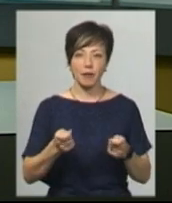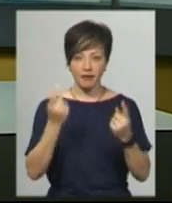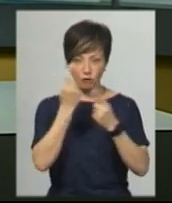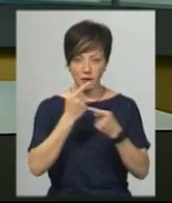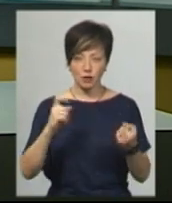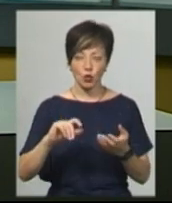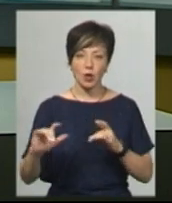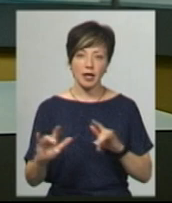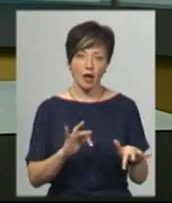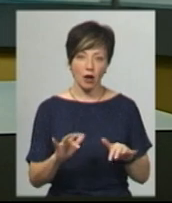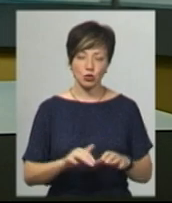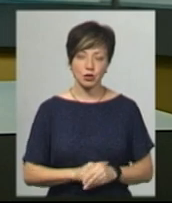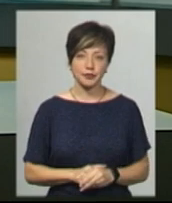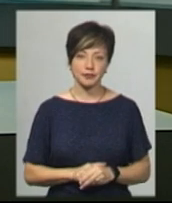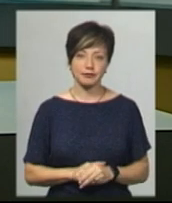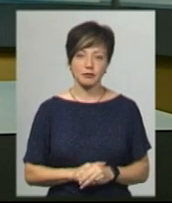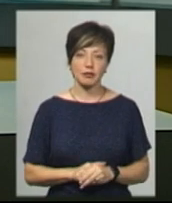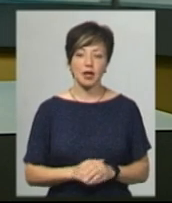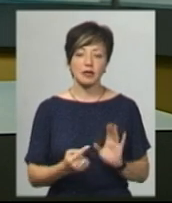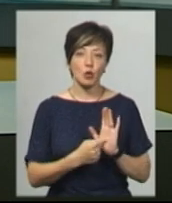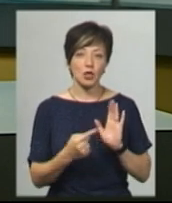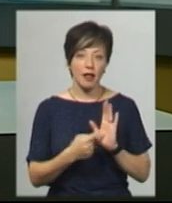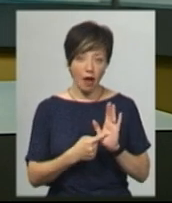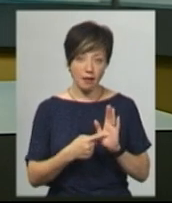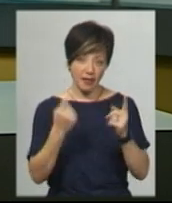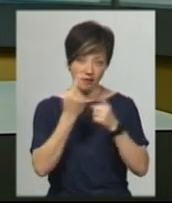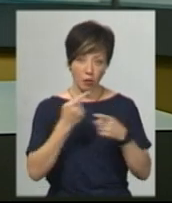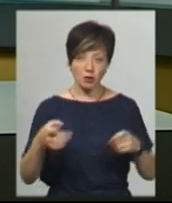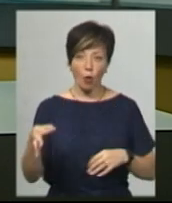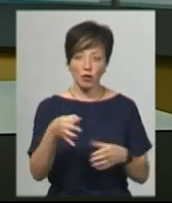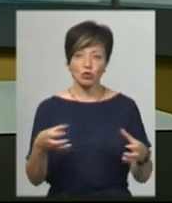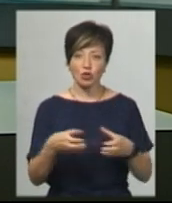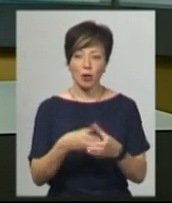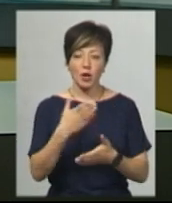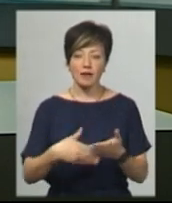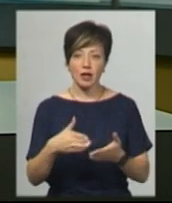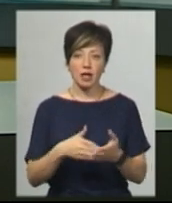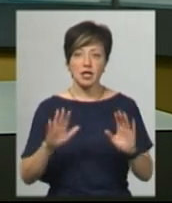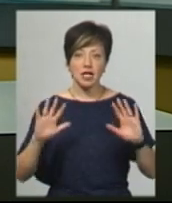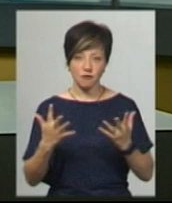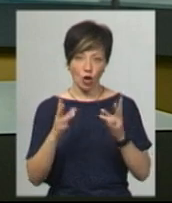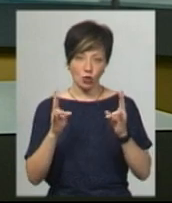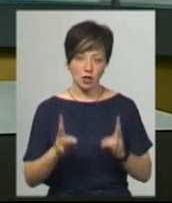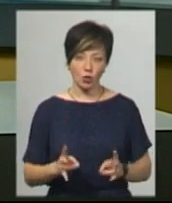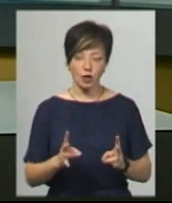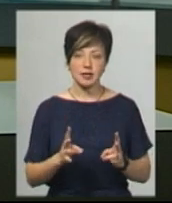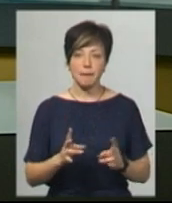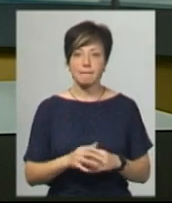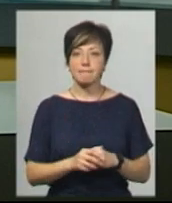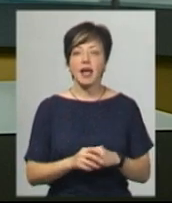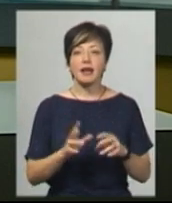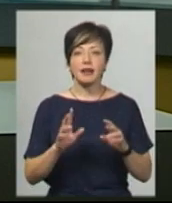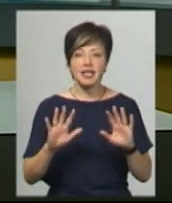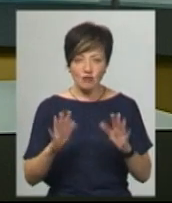інформаційної діяльності Інна Михайлова з посиланням на інформацію обласного штабу з ліквідації надзвичайної ситуації. За її словами,